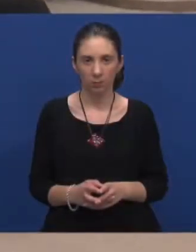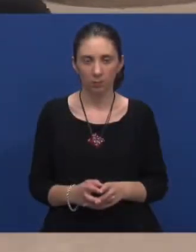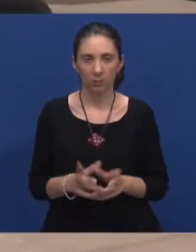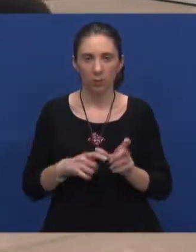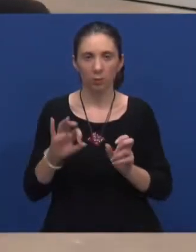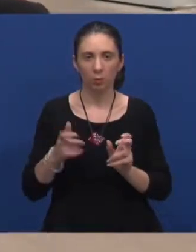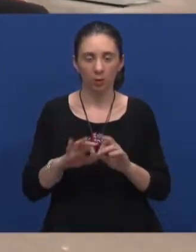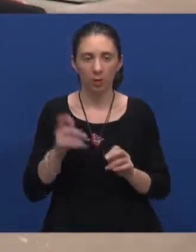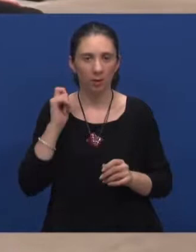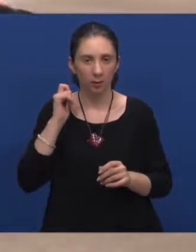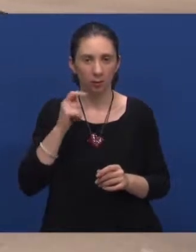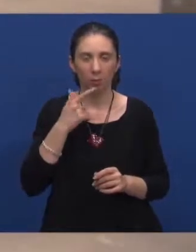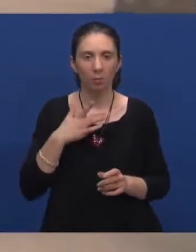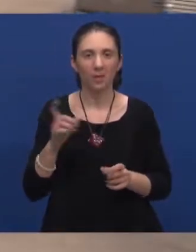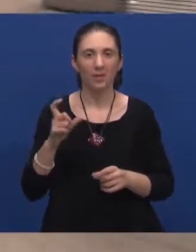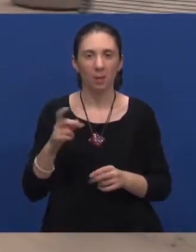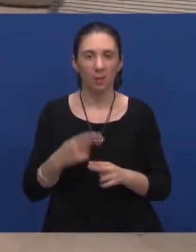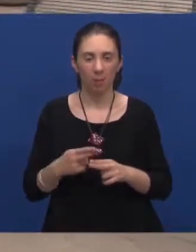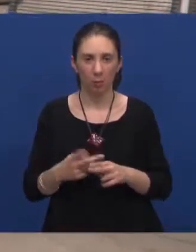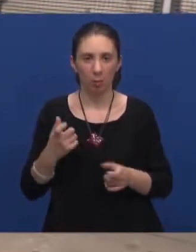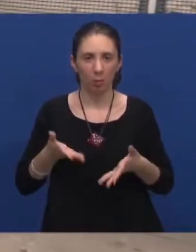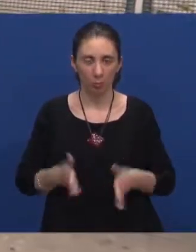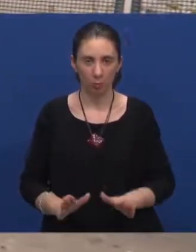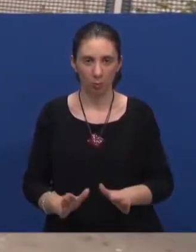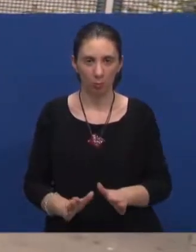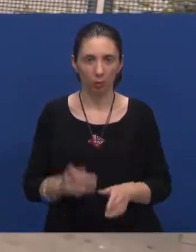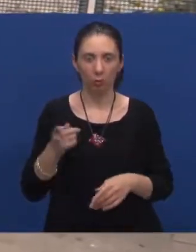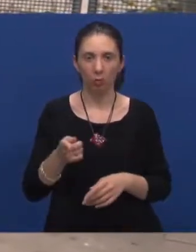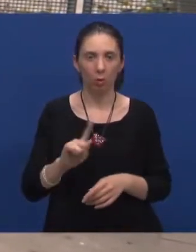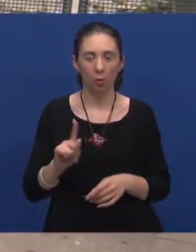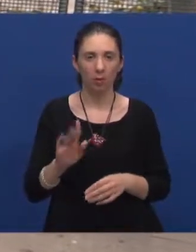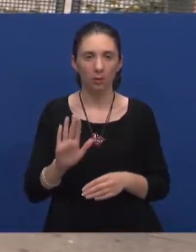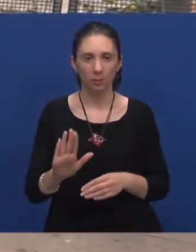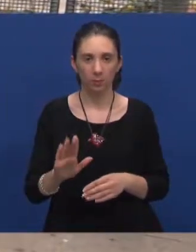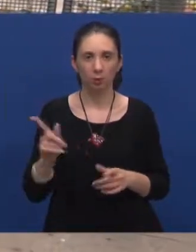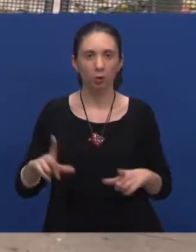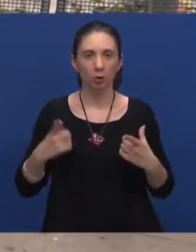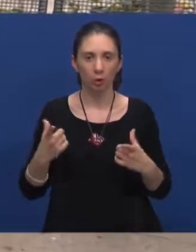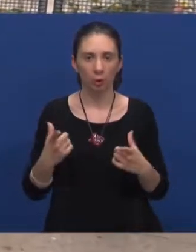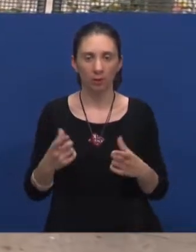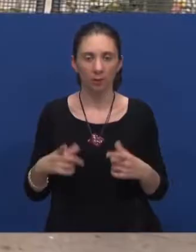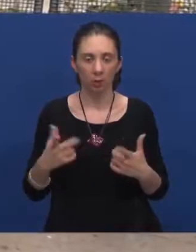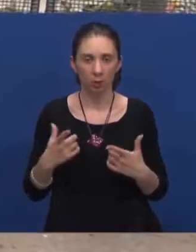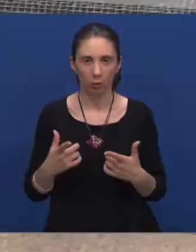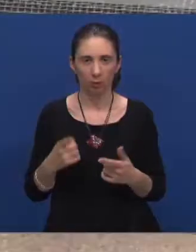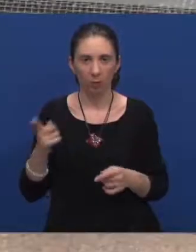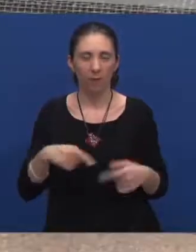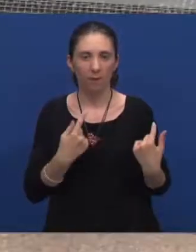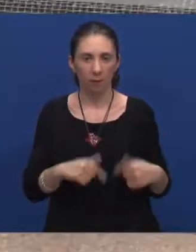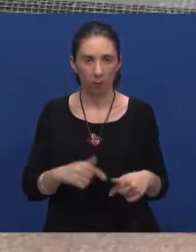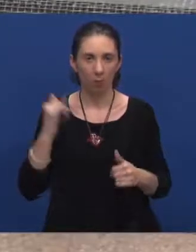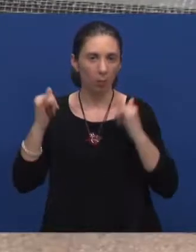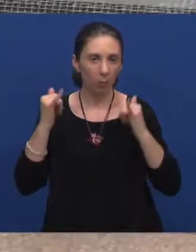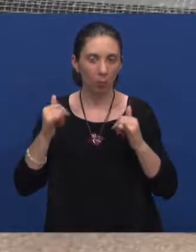Sonja je djevojka koja ima cerebralnu paralizu od rođenja, no to je nimalo nesputava da živi ispunjen život. Ona volontira,